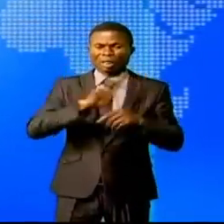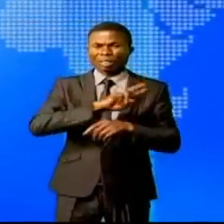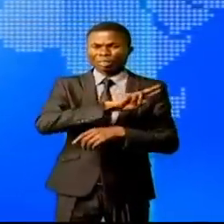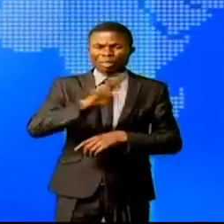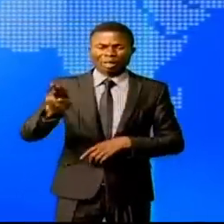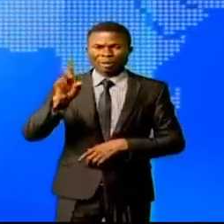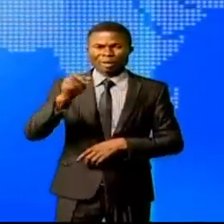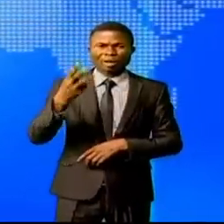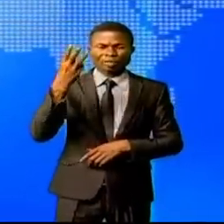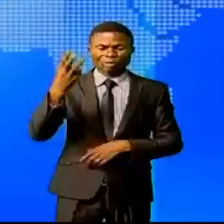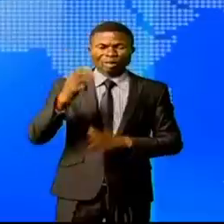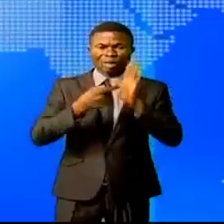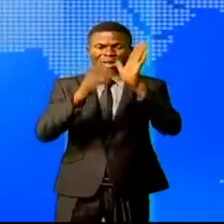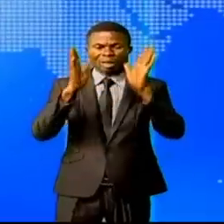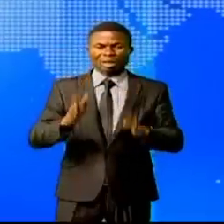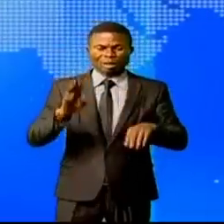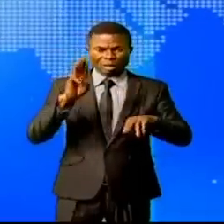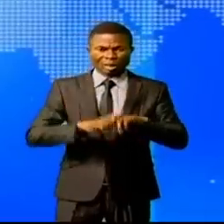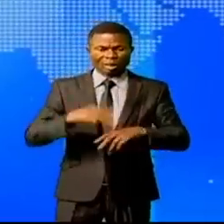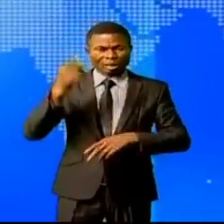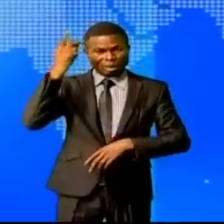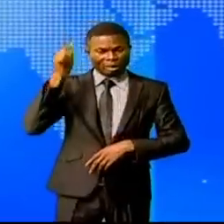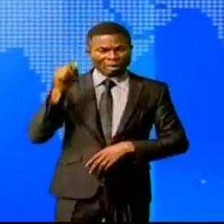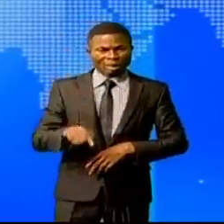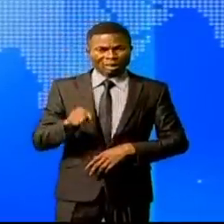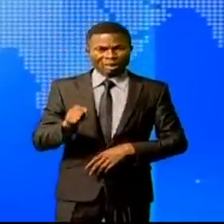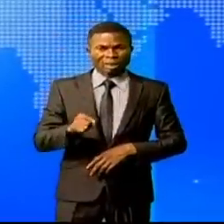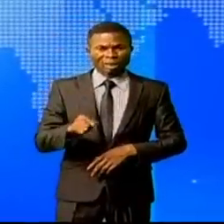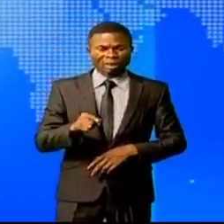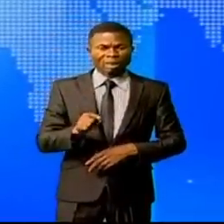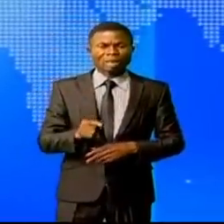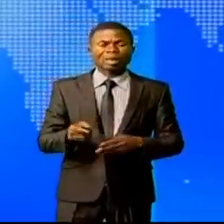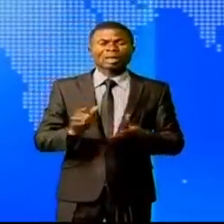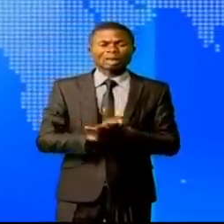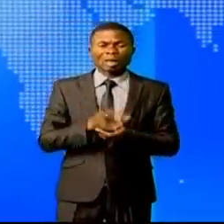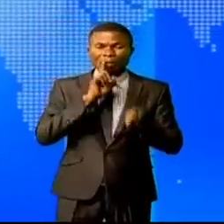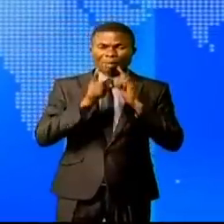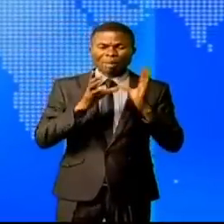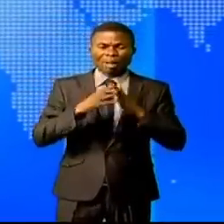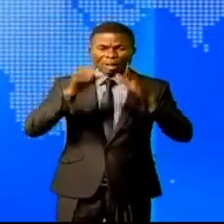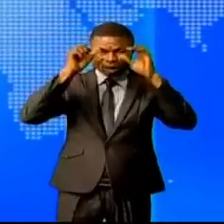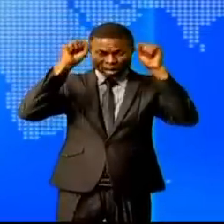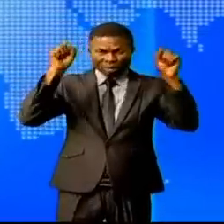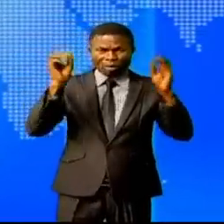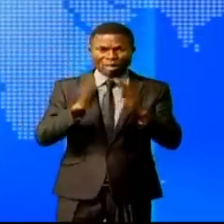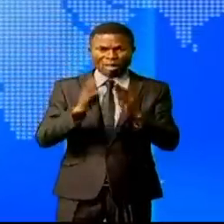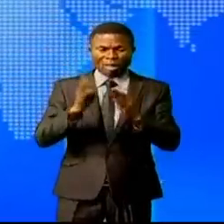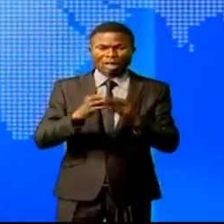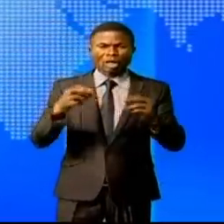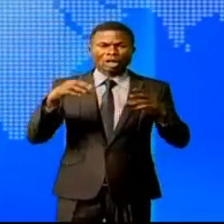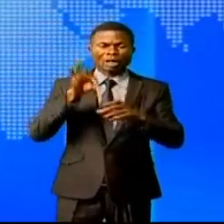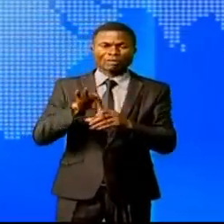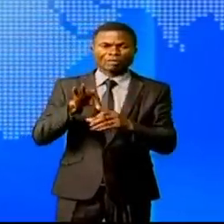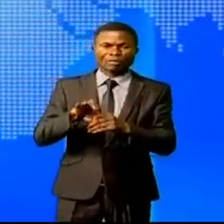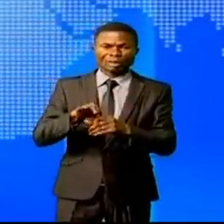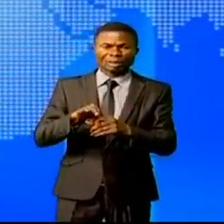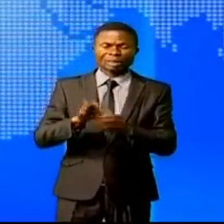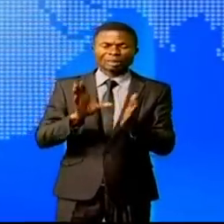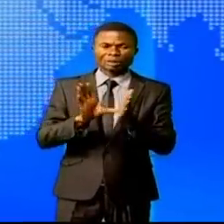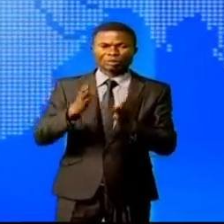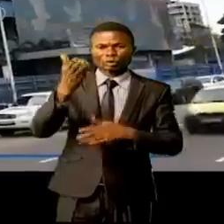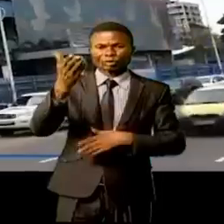Son représentant résident à Kinshasa a pris langue avec le président de la centrale électorale, Denis Kadima. Tétis,